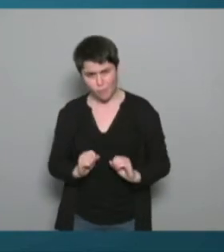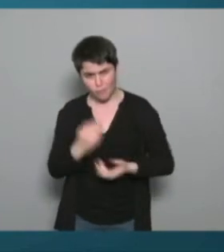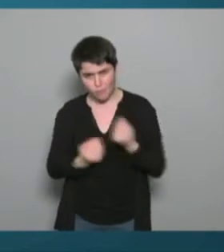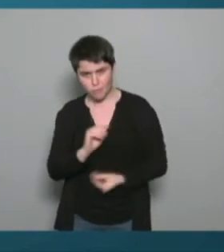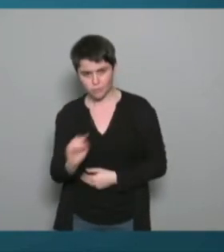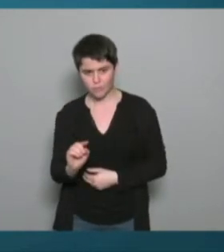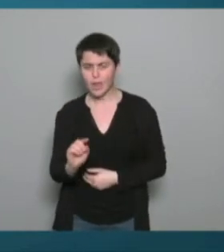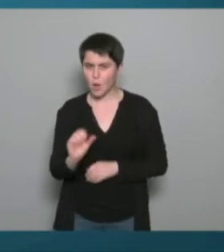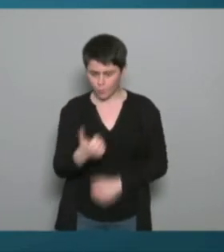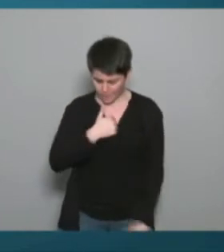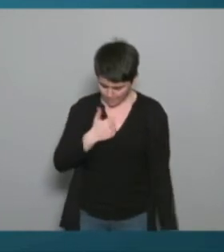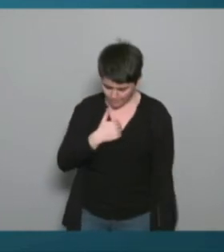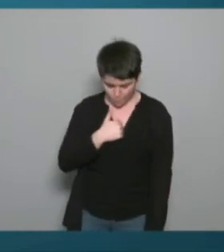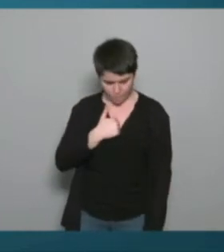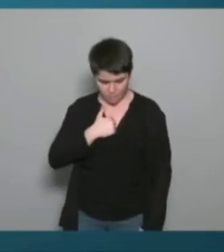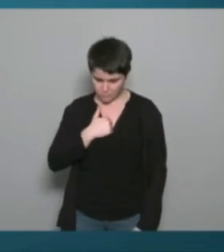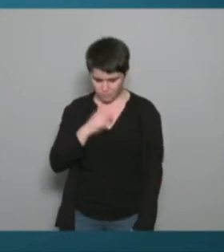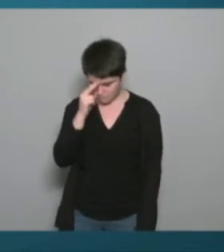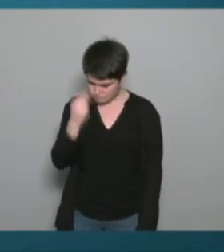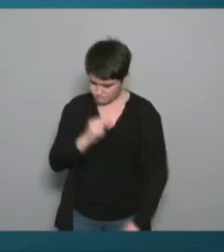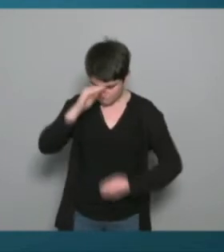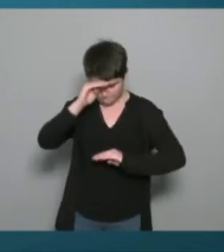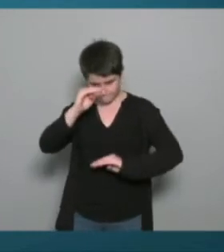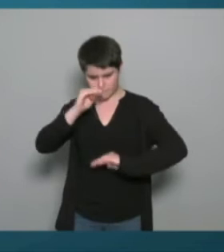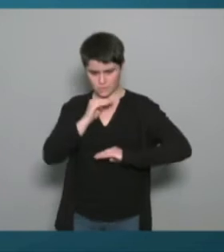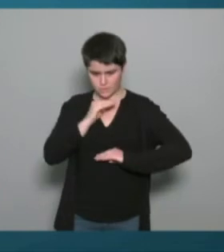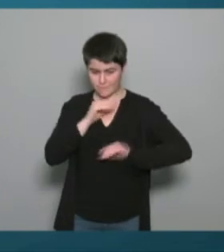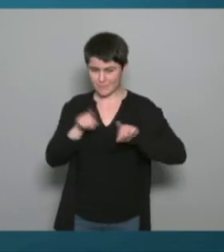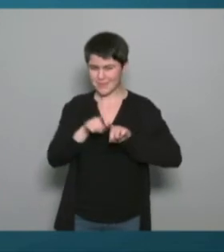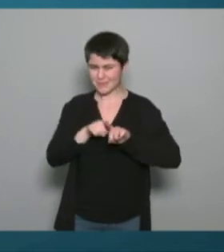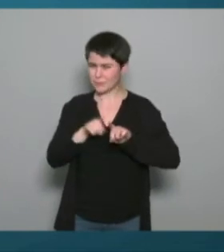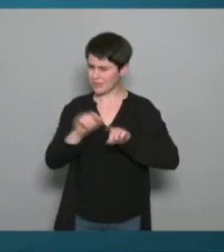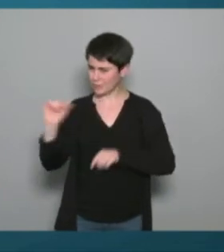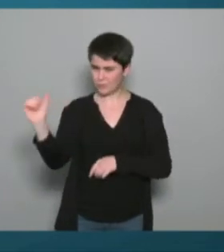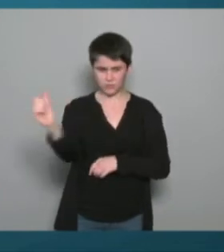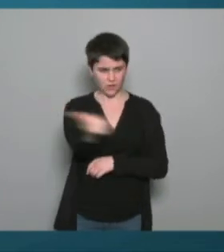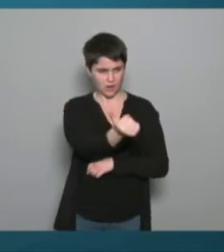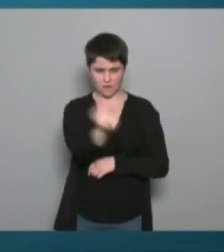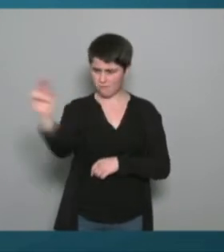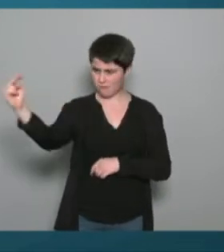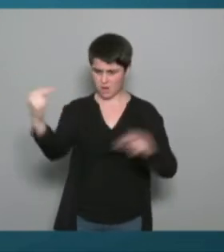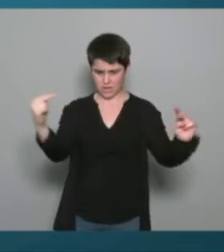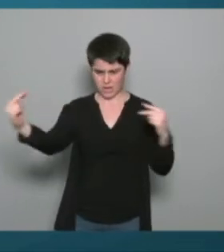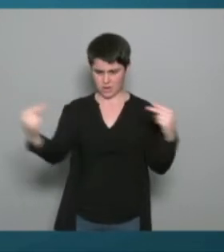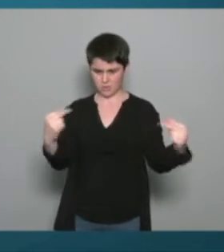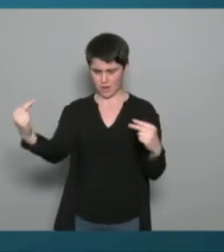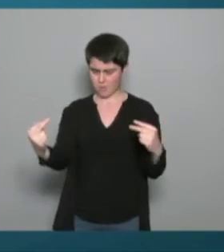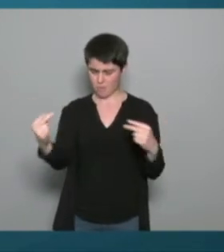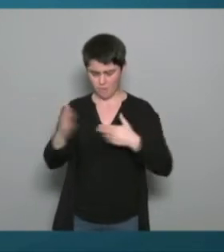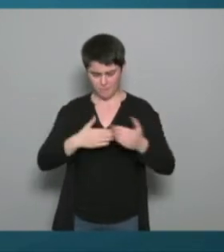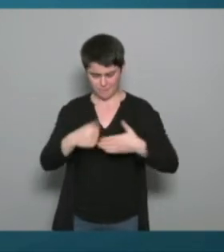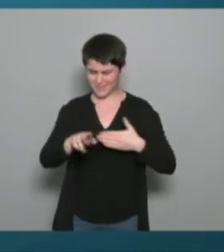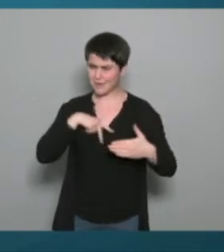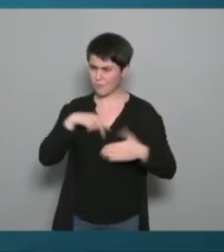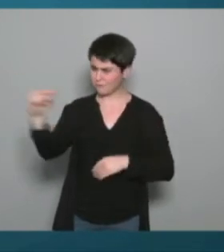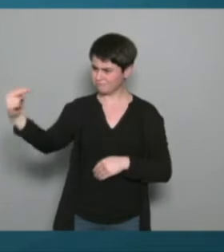sociale comment on est perçu comment chaque profession est perçue au niveau sociétal donc c'est pour ça que pour moi